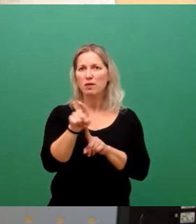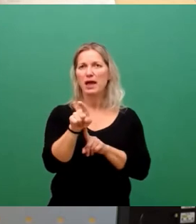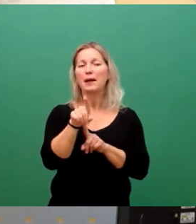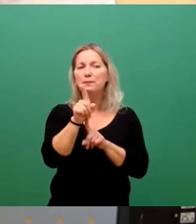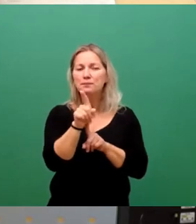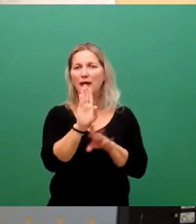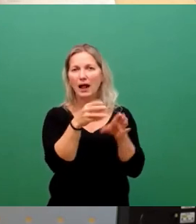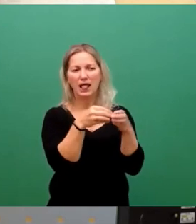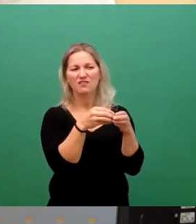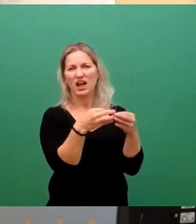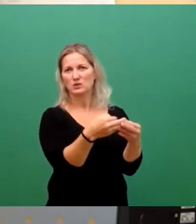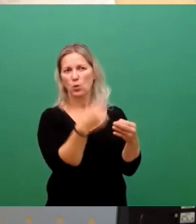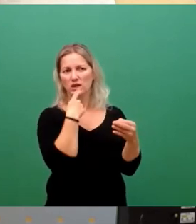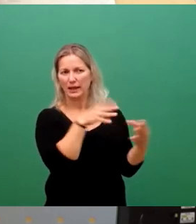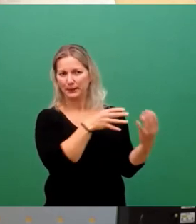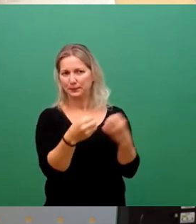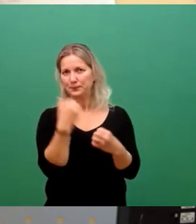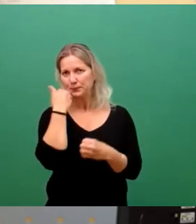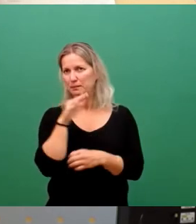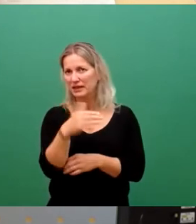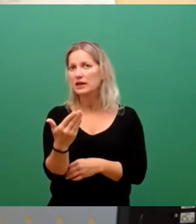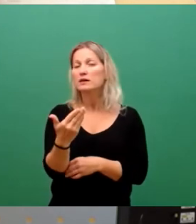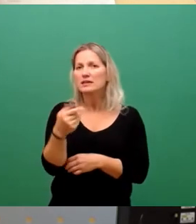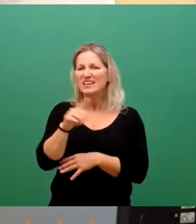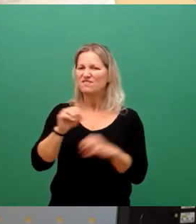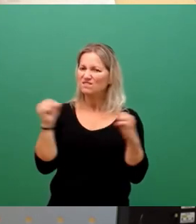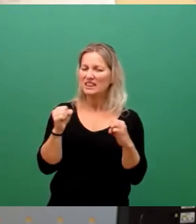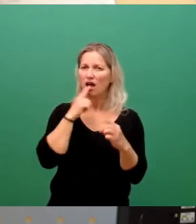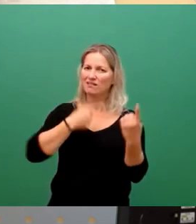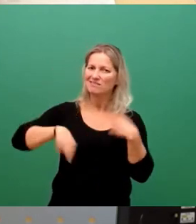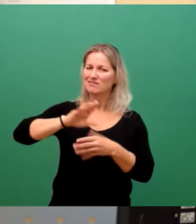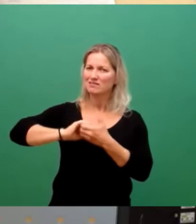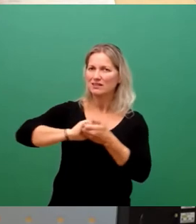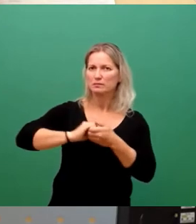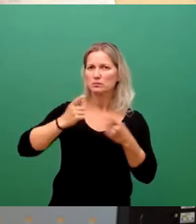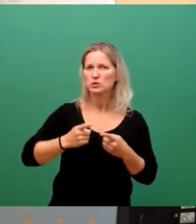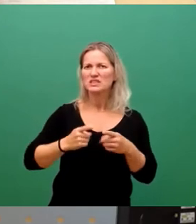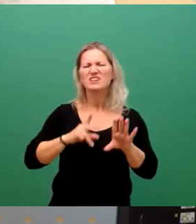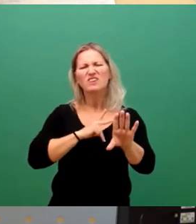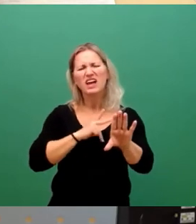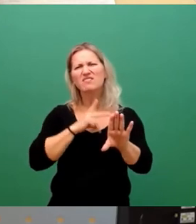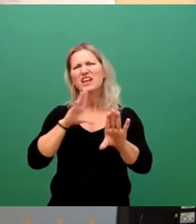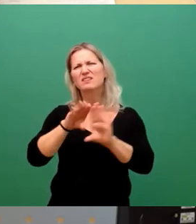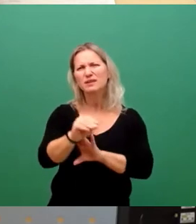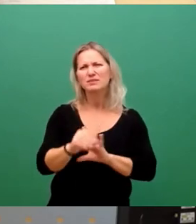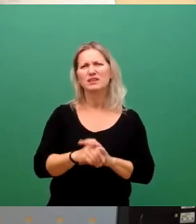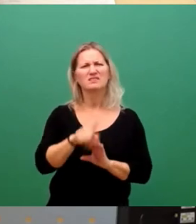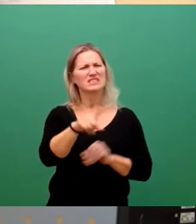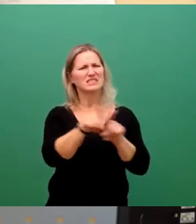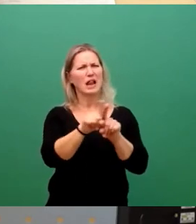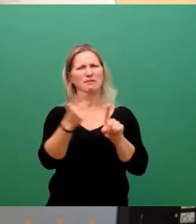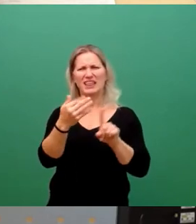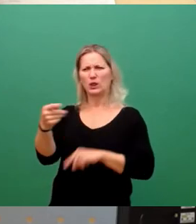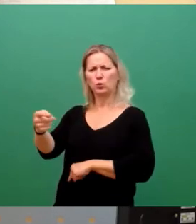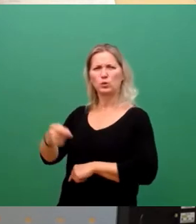einbeziehen darf, Katastro, in diesem Winter mal an einem Strang ziehen. Warten Sie doch mal bitte eine Sekunde, bevor Sie wieder reinquatschen. Sie sind ja schon fast wie die Grünen. Wir